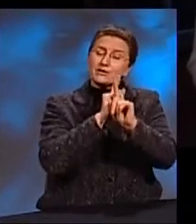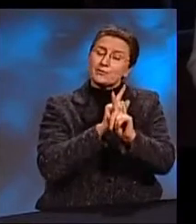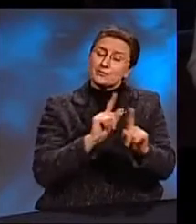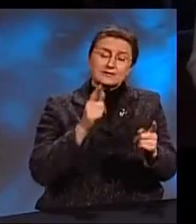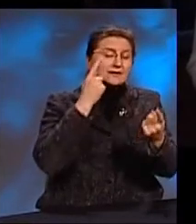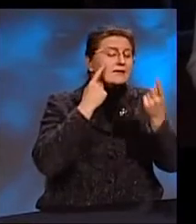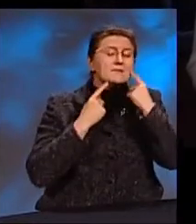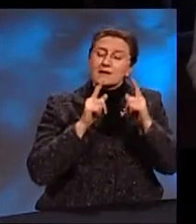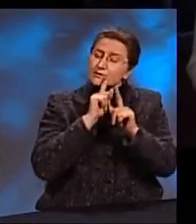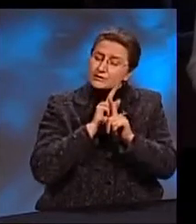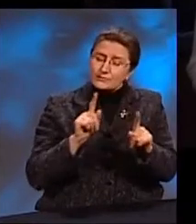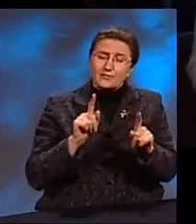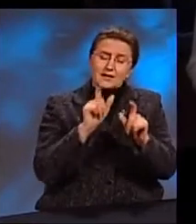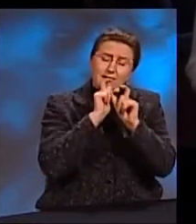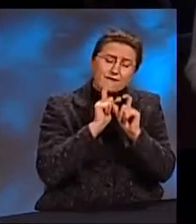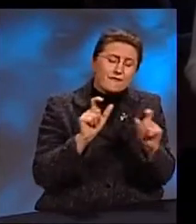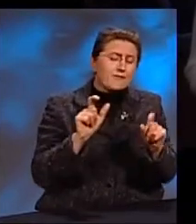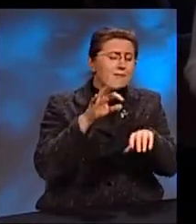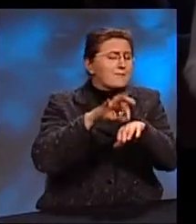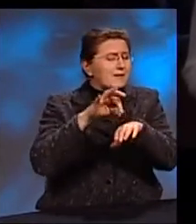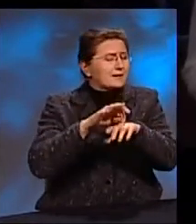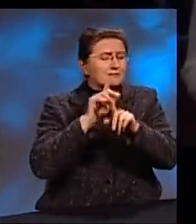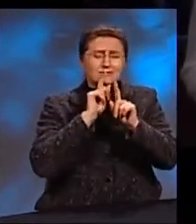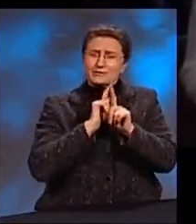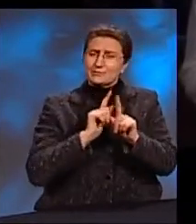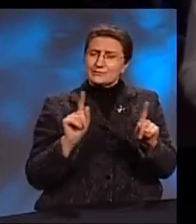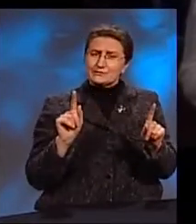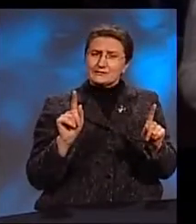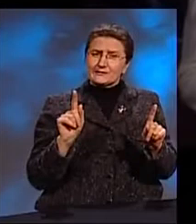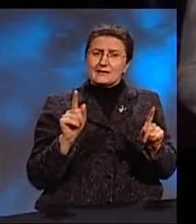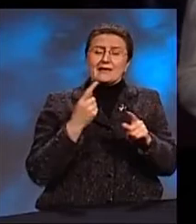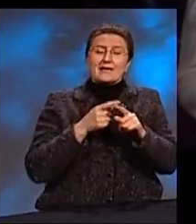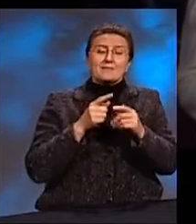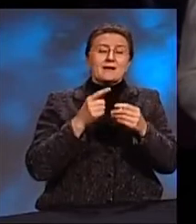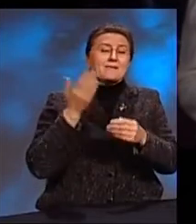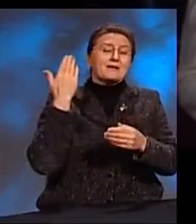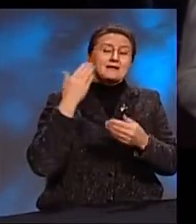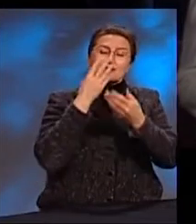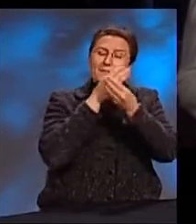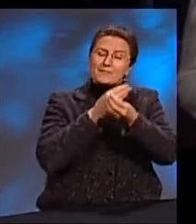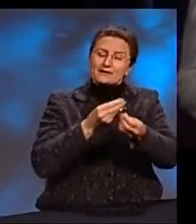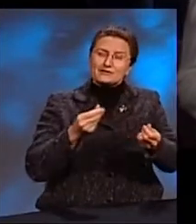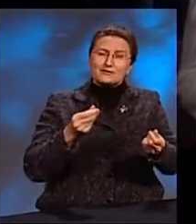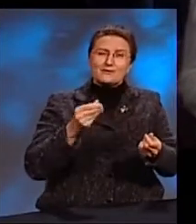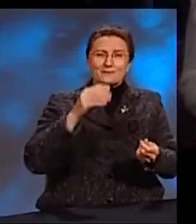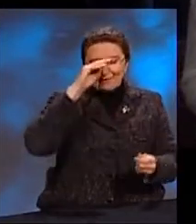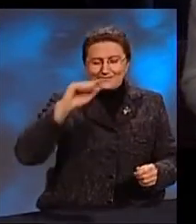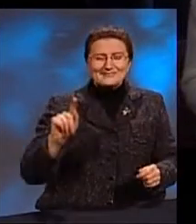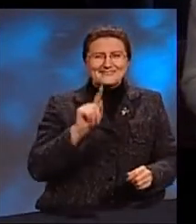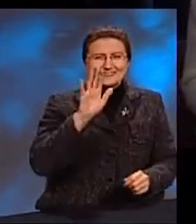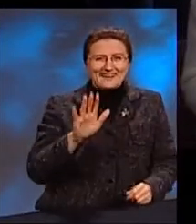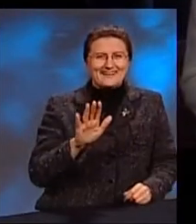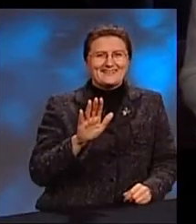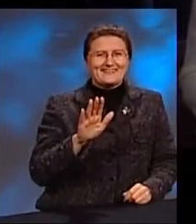Ни плача, ни вопля Ни болезни уже не будет Ибо прежнее прошло Вот он всегда Он